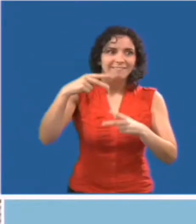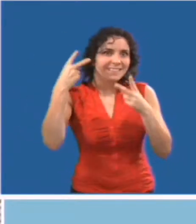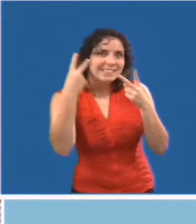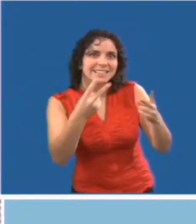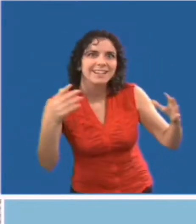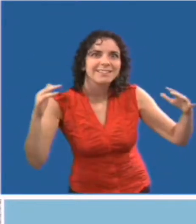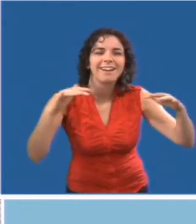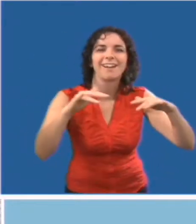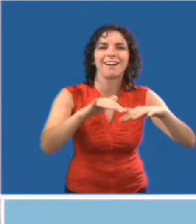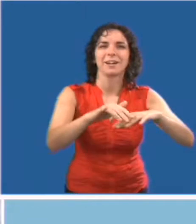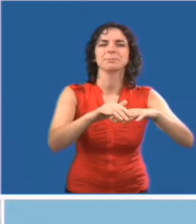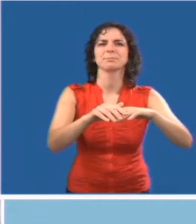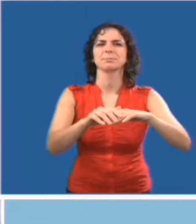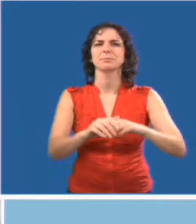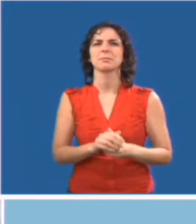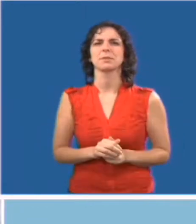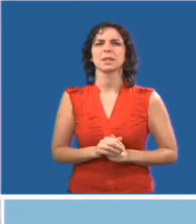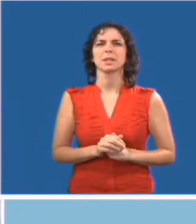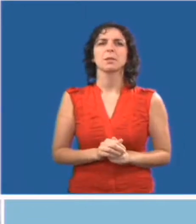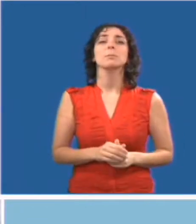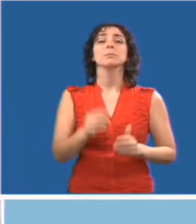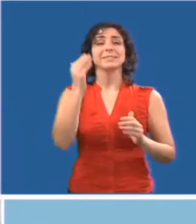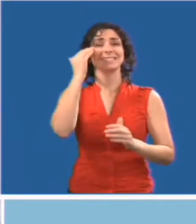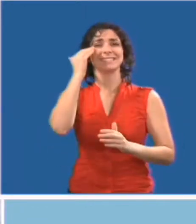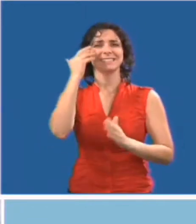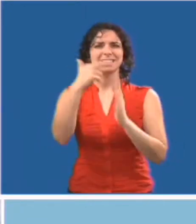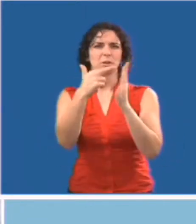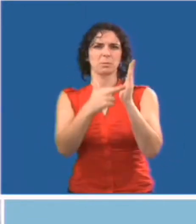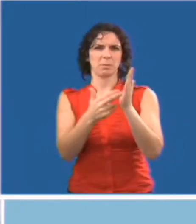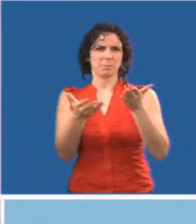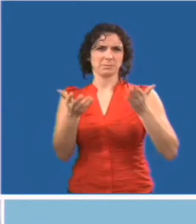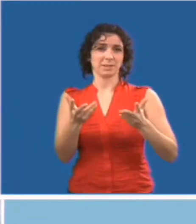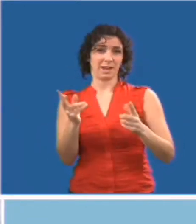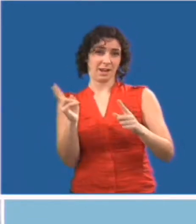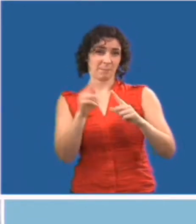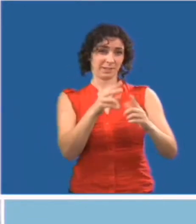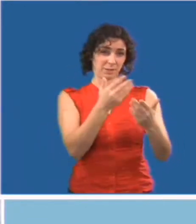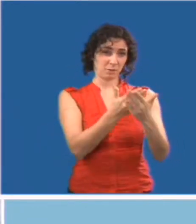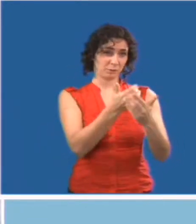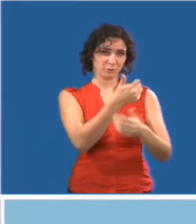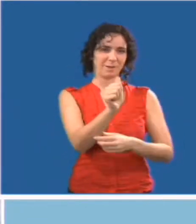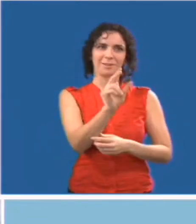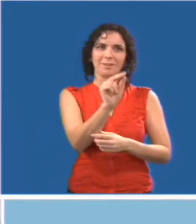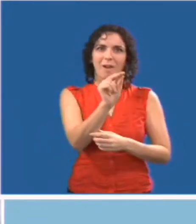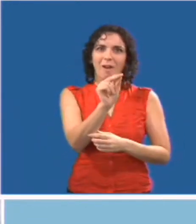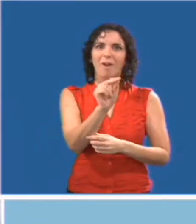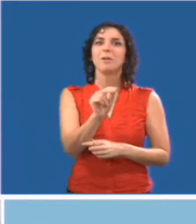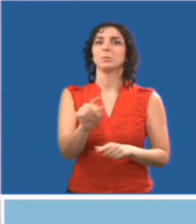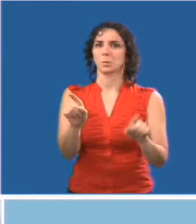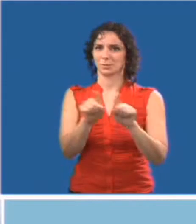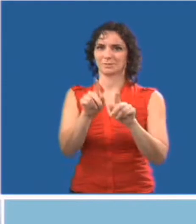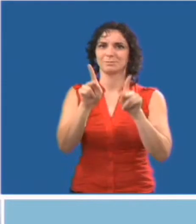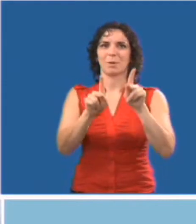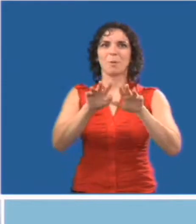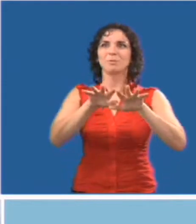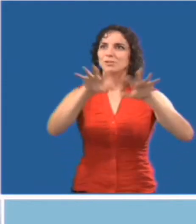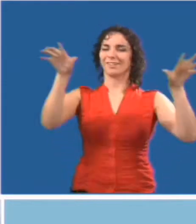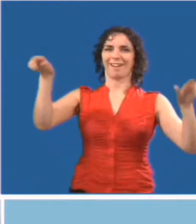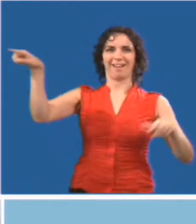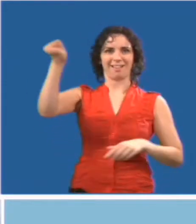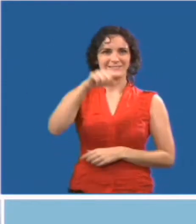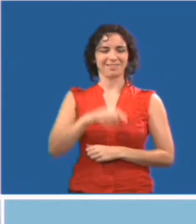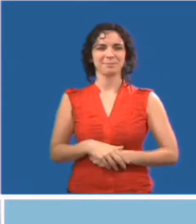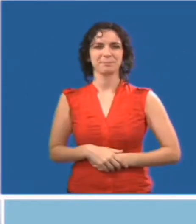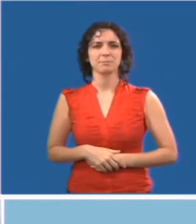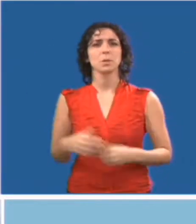traite des interactions avec les membres du public. Le conseil scolaire a déjà des responsabilités précises